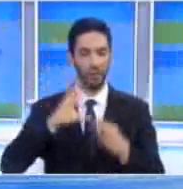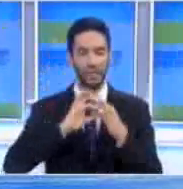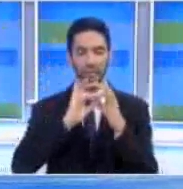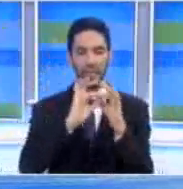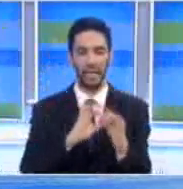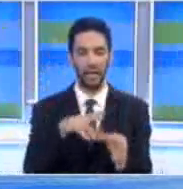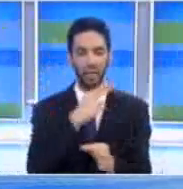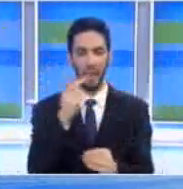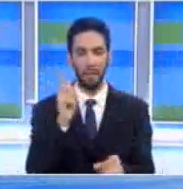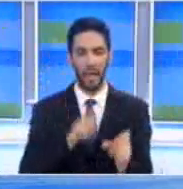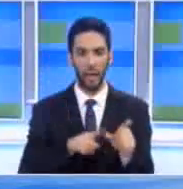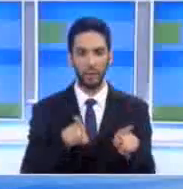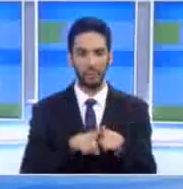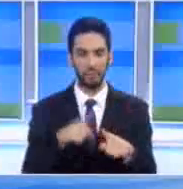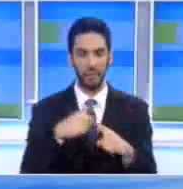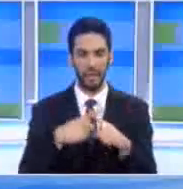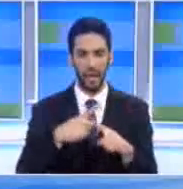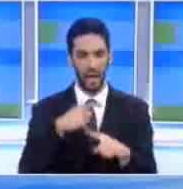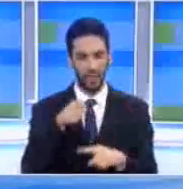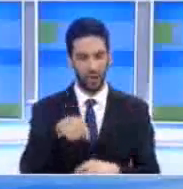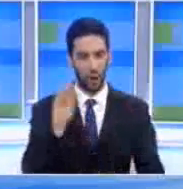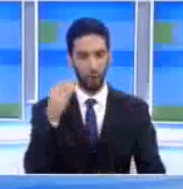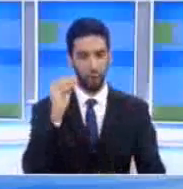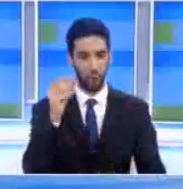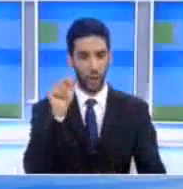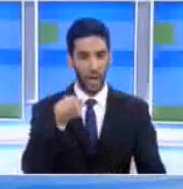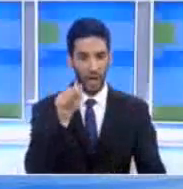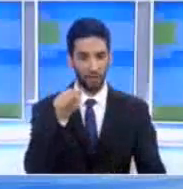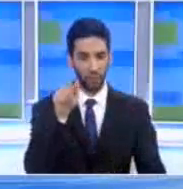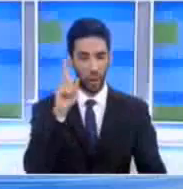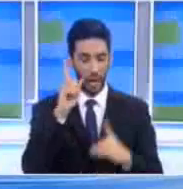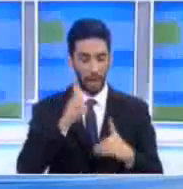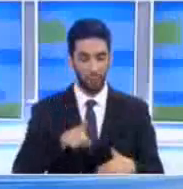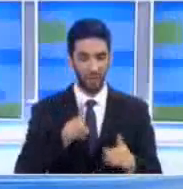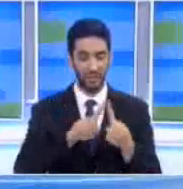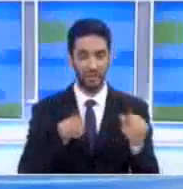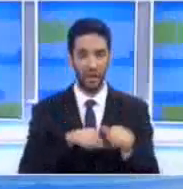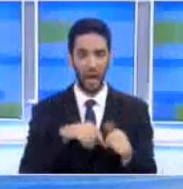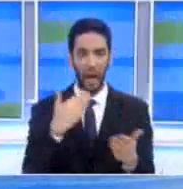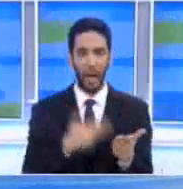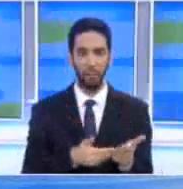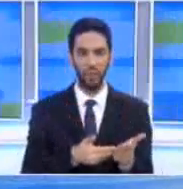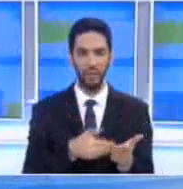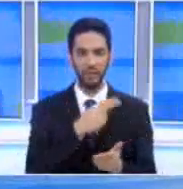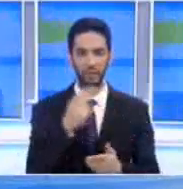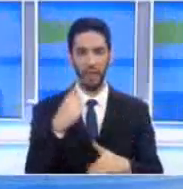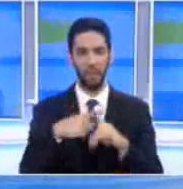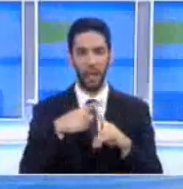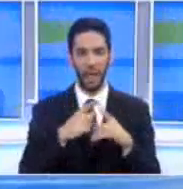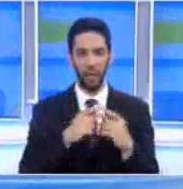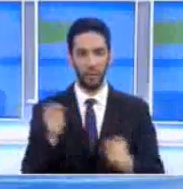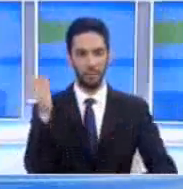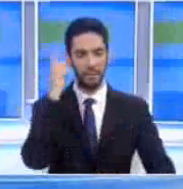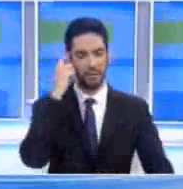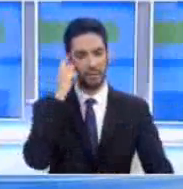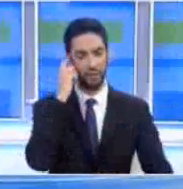Είπε ότι η απόφαση της Βουλής έδειξε πως έχουν ακόμη αυτό το όνειρο μια αυξία στις πραγματικές προθέσεις για την Ένωση και